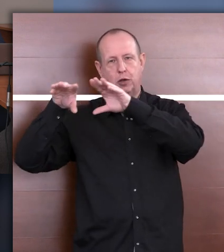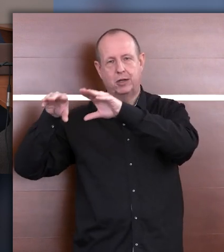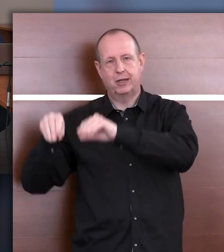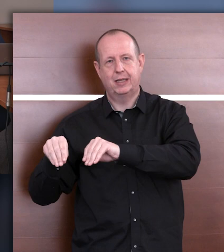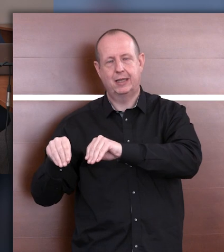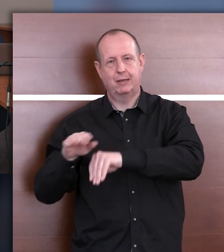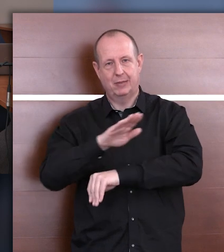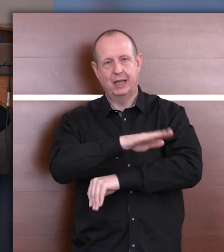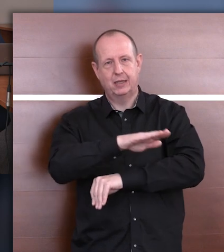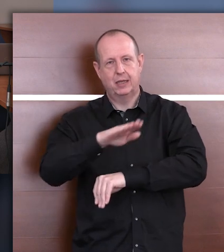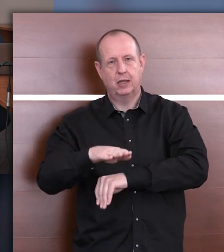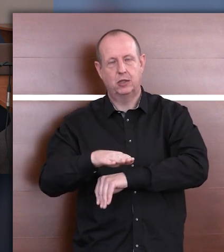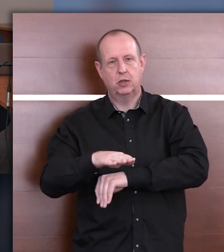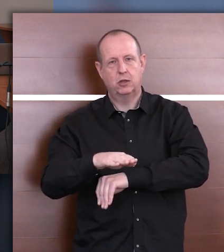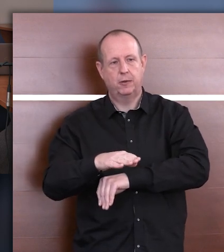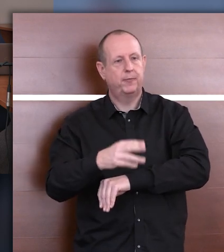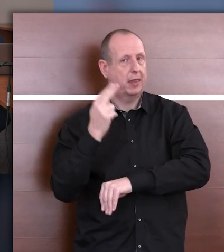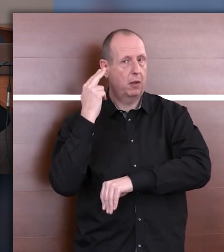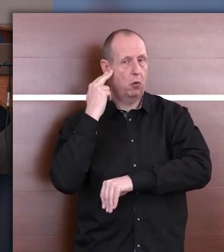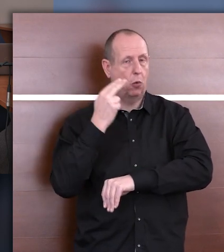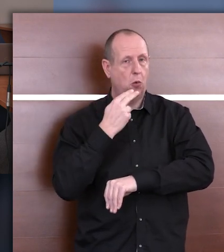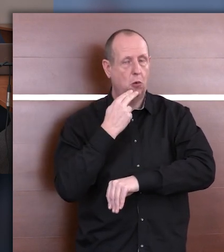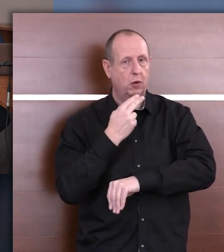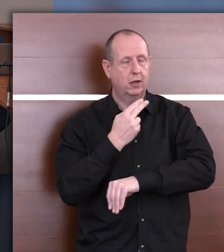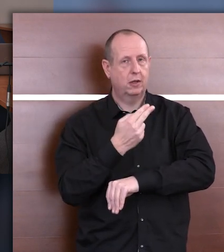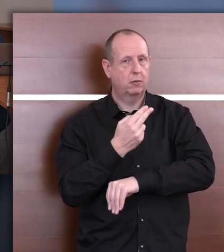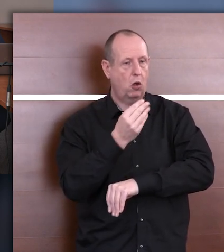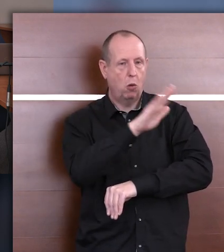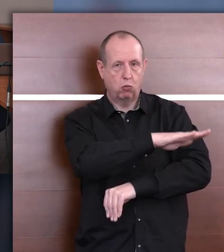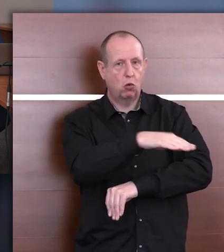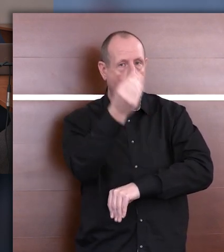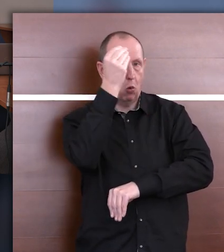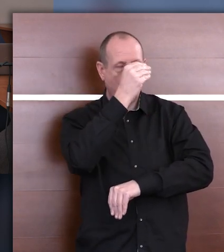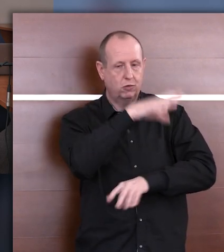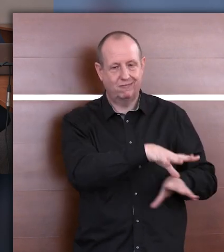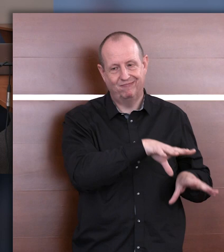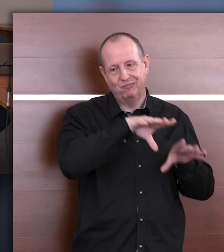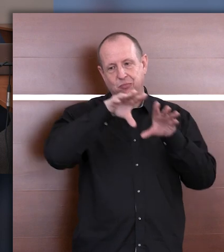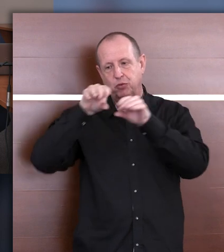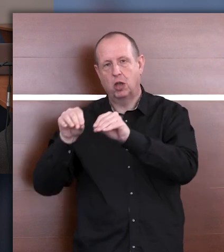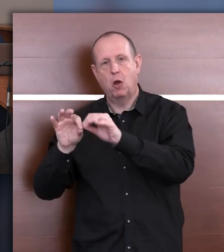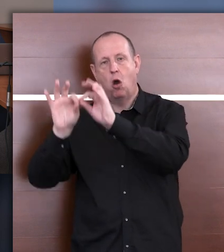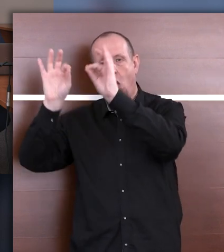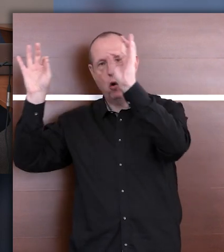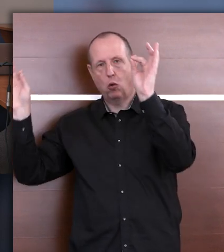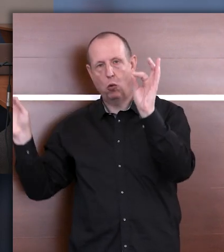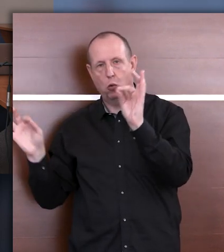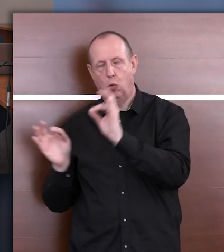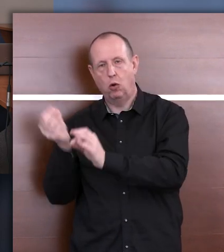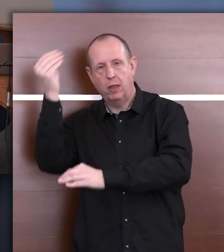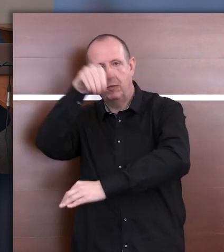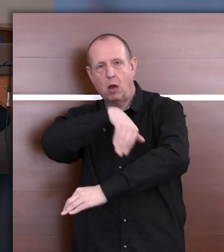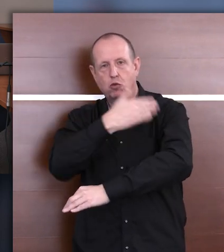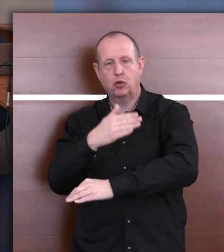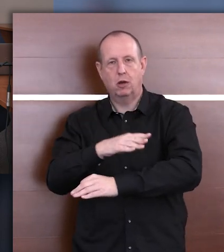dla uczniów niesłyszących do szkół ogólnodostępnych. Raczej kierunek taki został zaobserwowany. Tak, w drugą stronę.